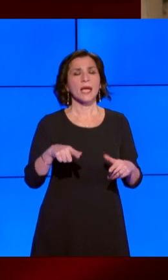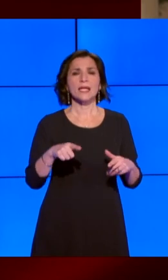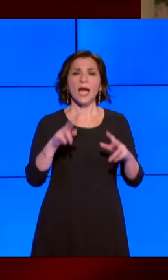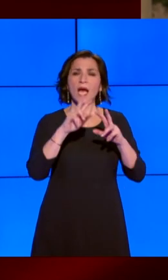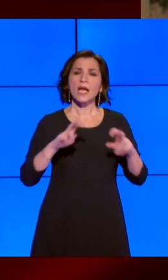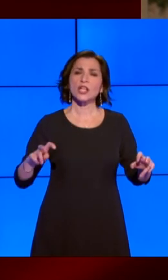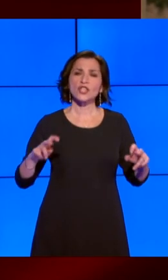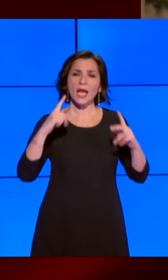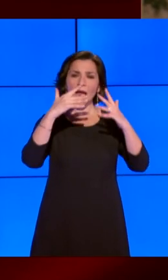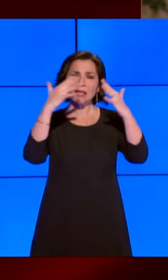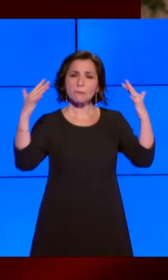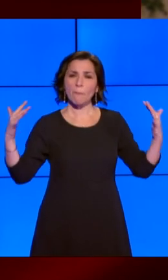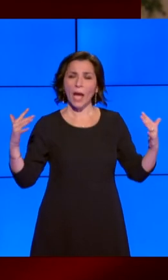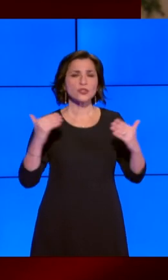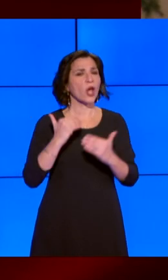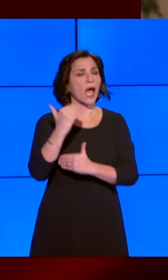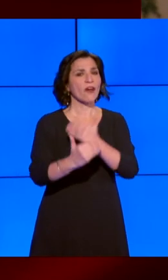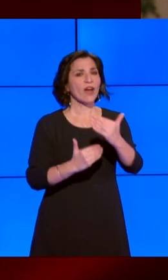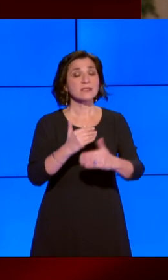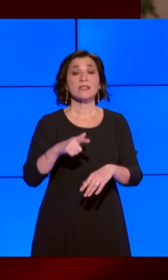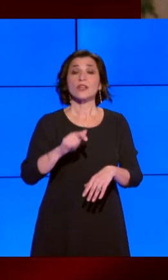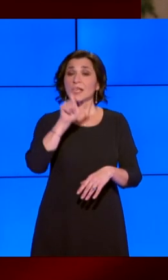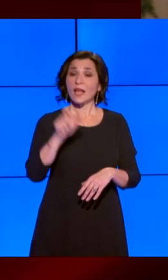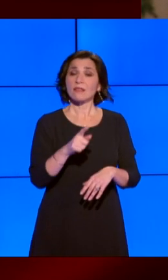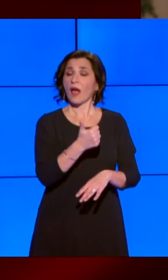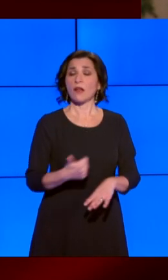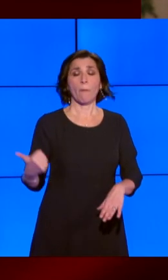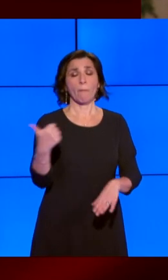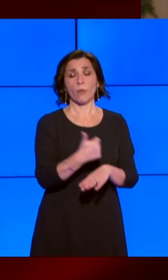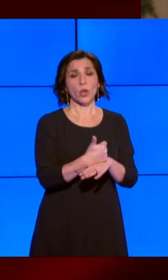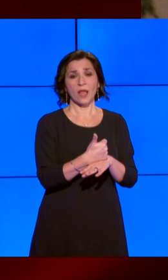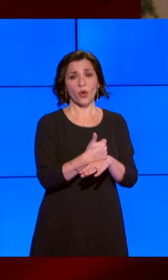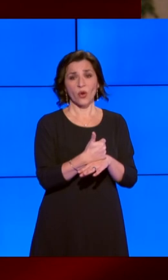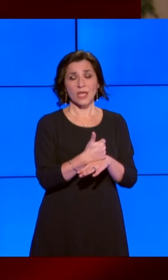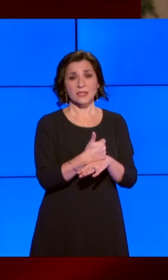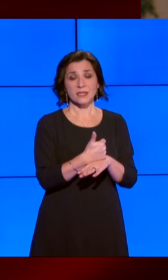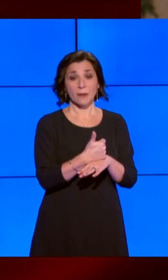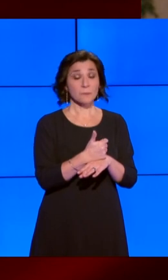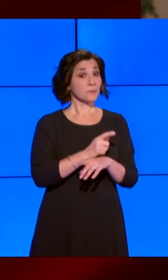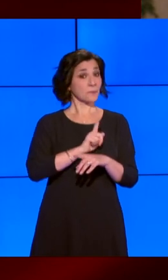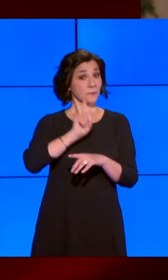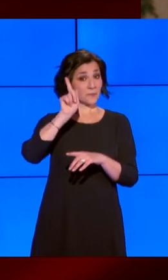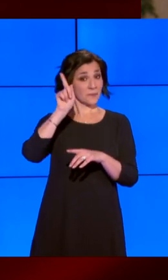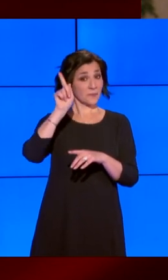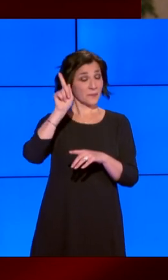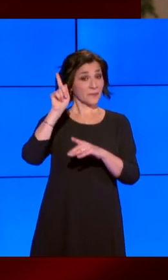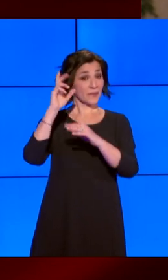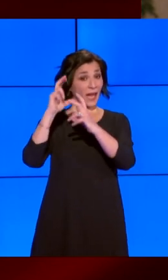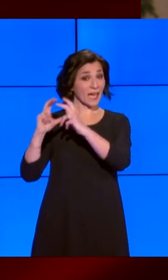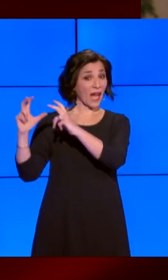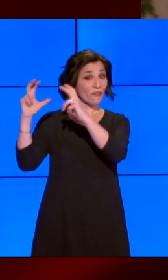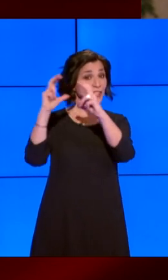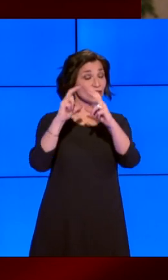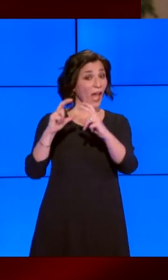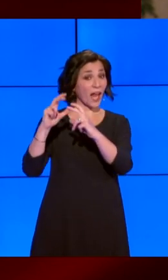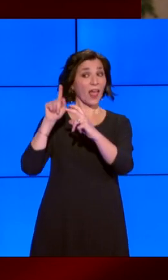in cui l'Italia è tra i principali protagonisti. Da lassù da quella navicella come